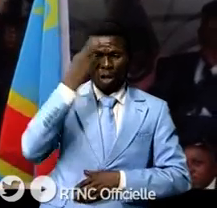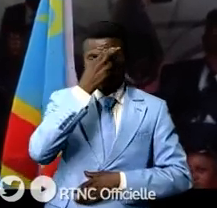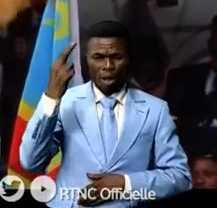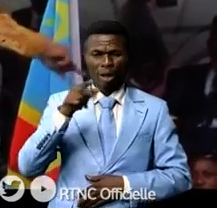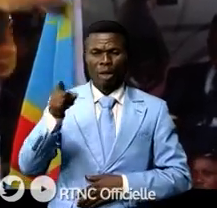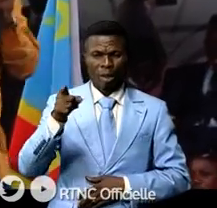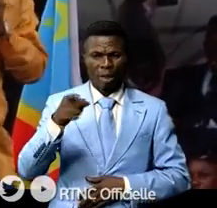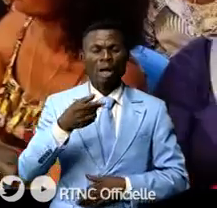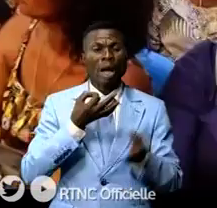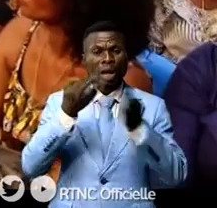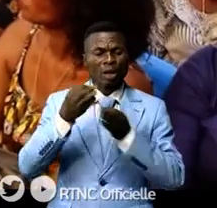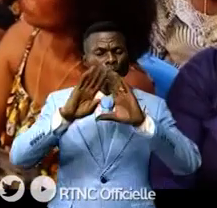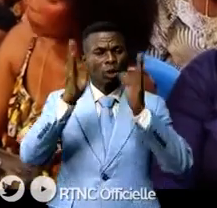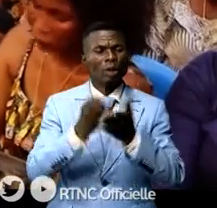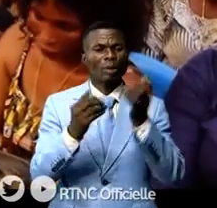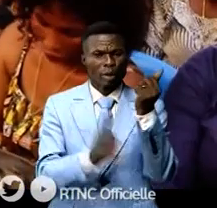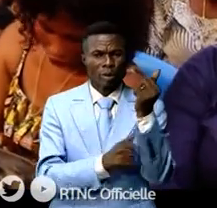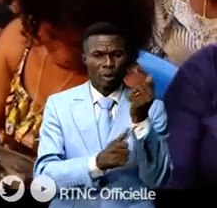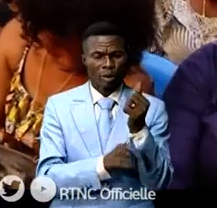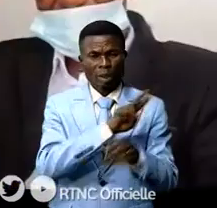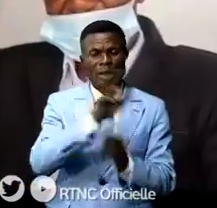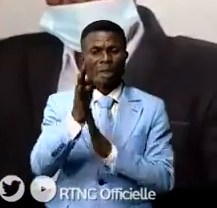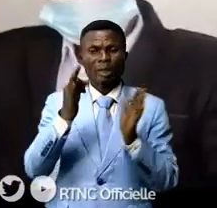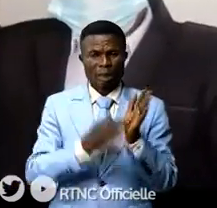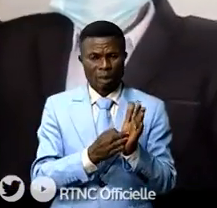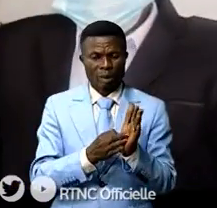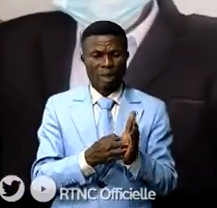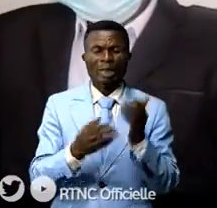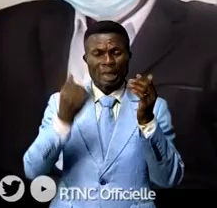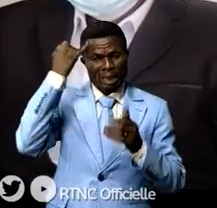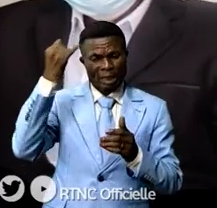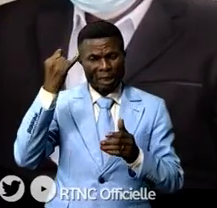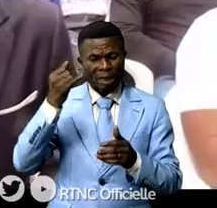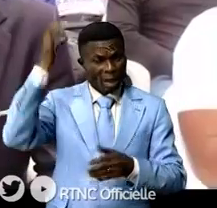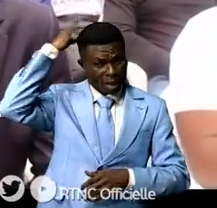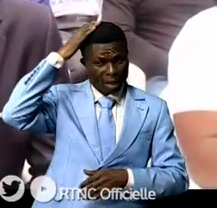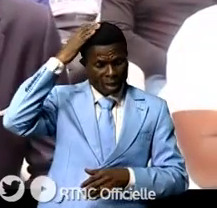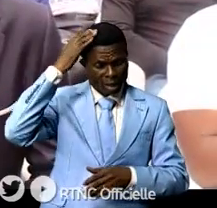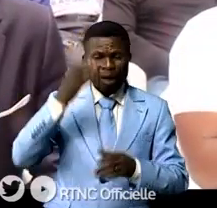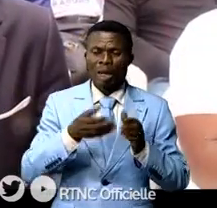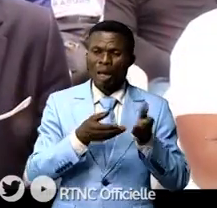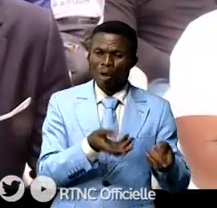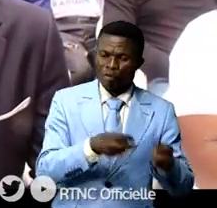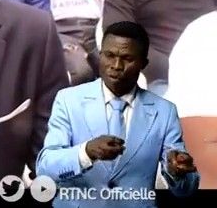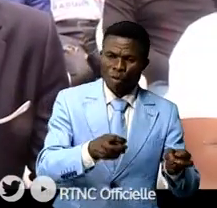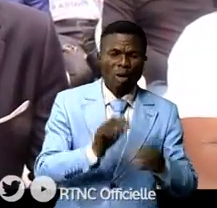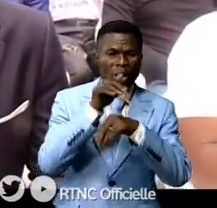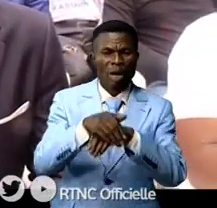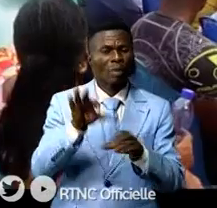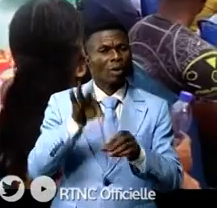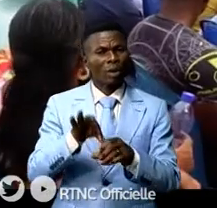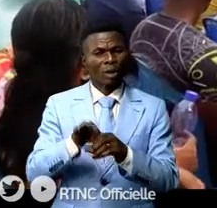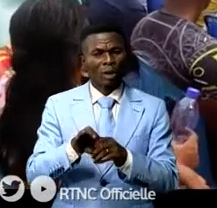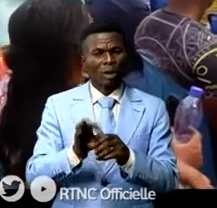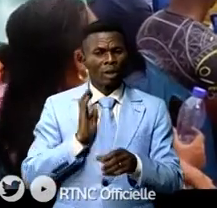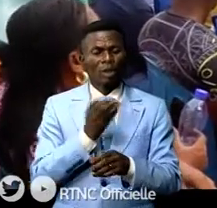Kabouya a fait savoir à l'assistance qu'en 2018 malgré la tentative de la Senko de convaincre l'IDP s'est qu'elle participe aux élections.